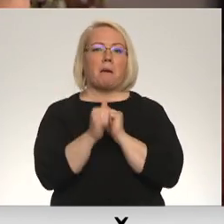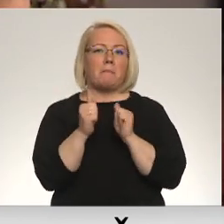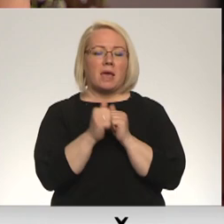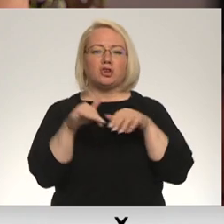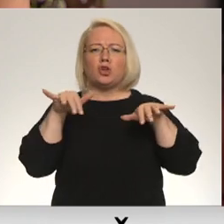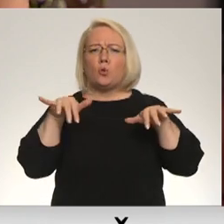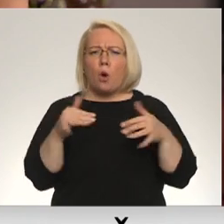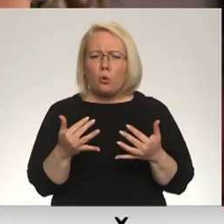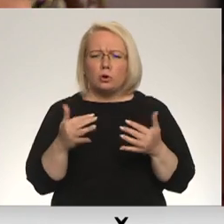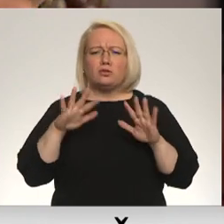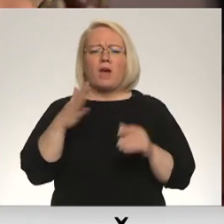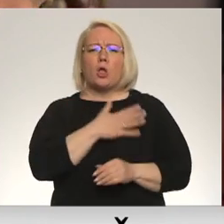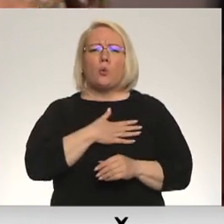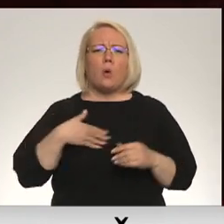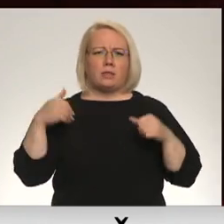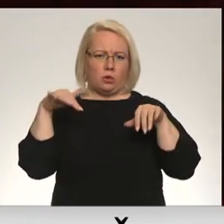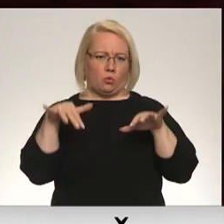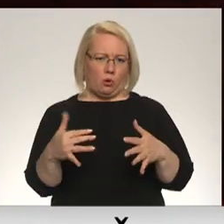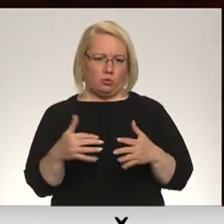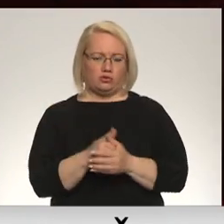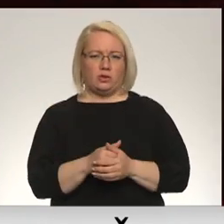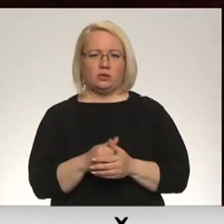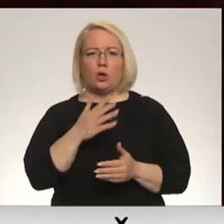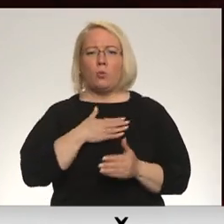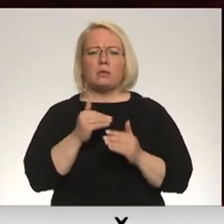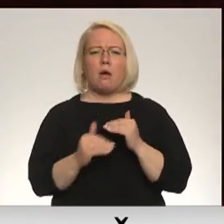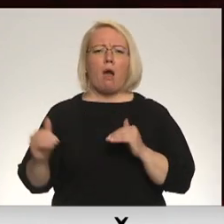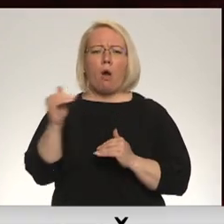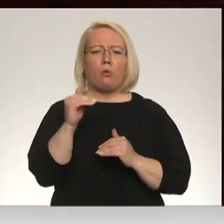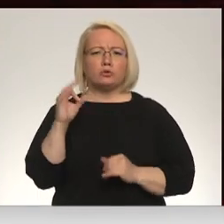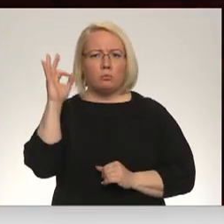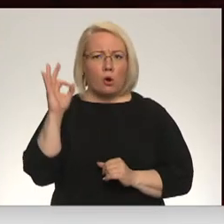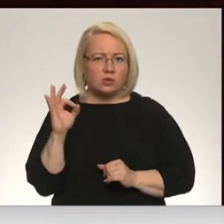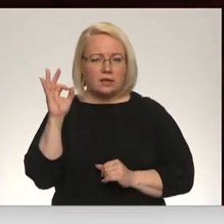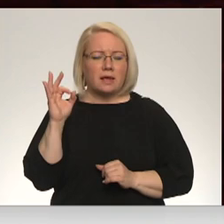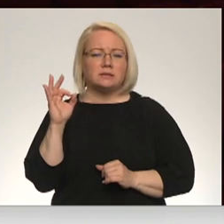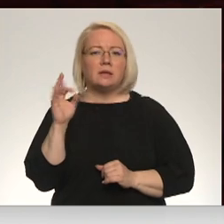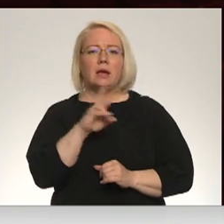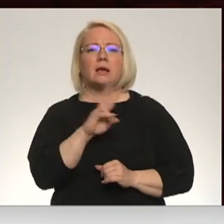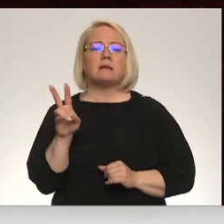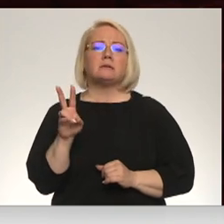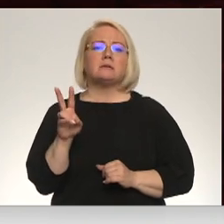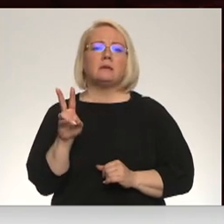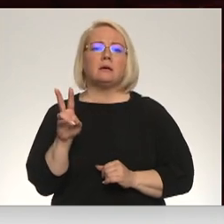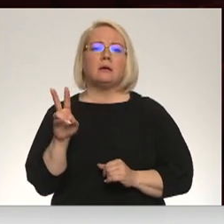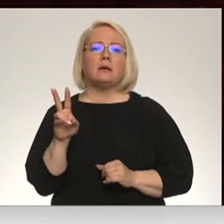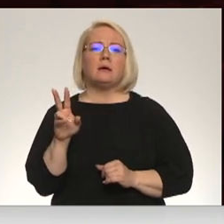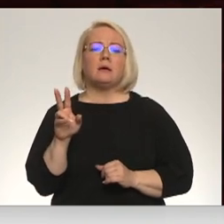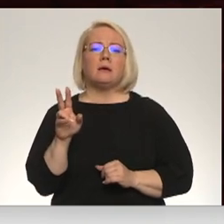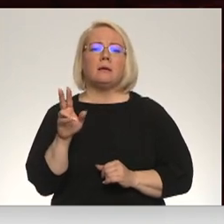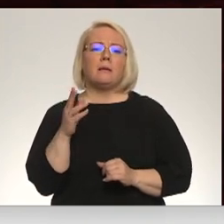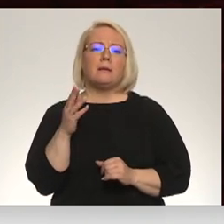nogurušas vai ļoti nogurušas. Ļoti augsts procents, kas liecina